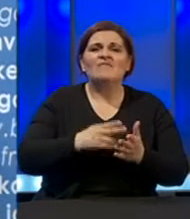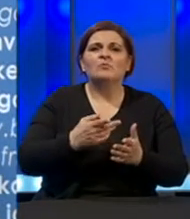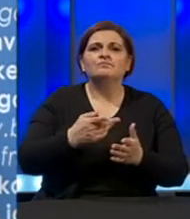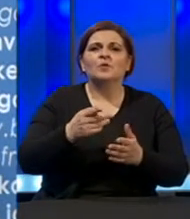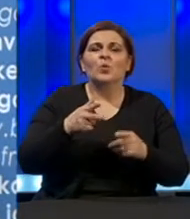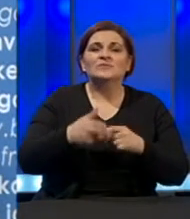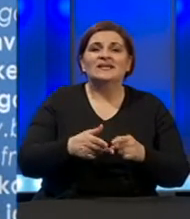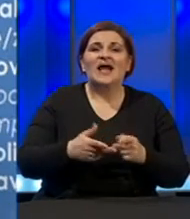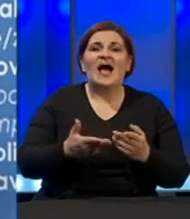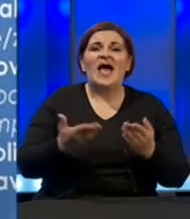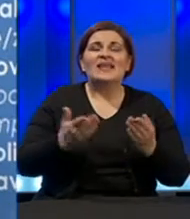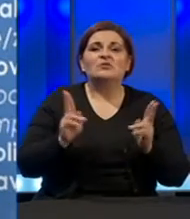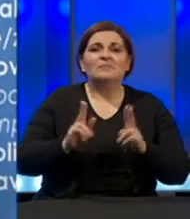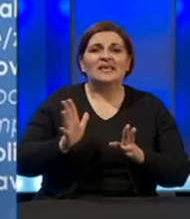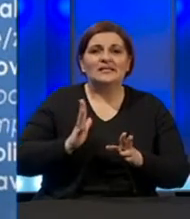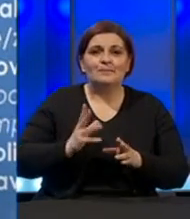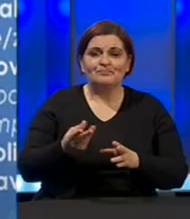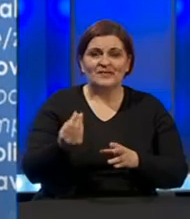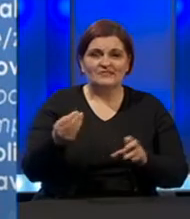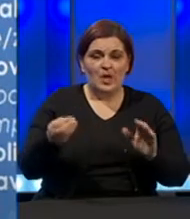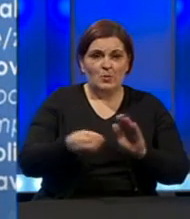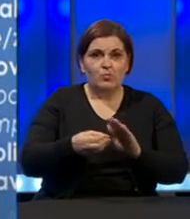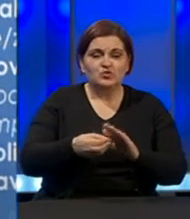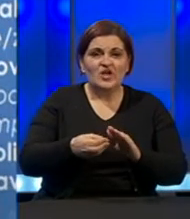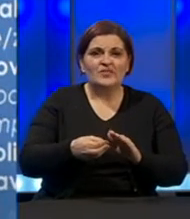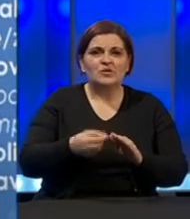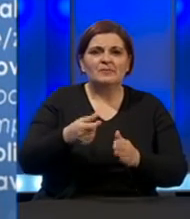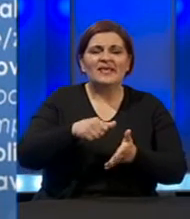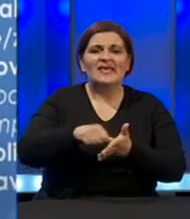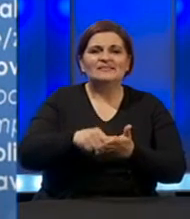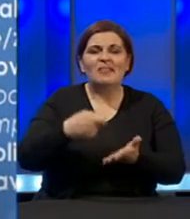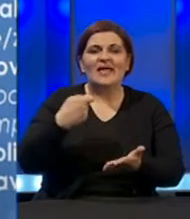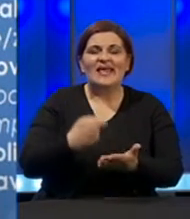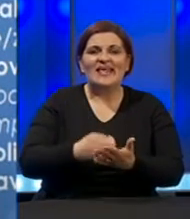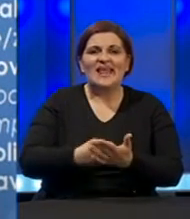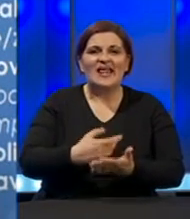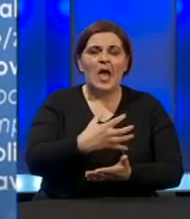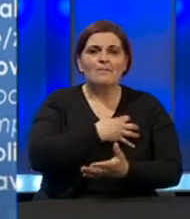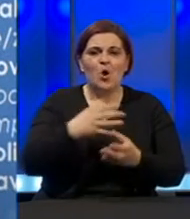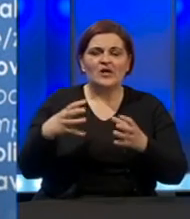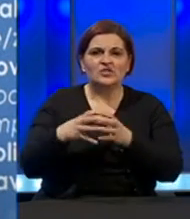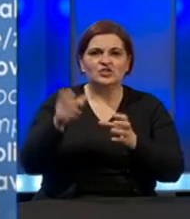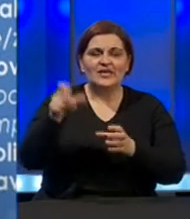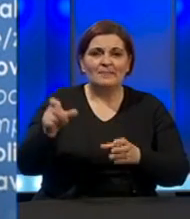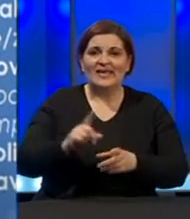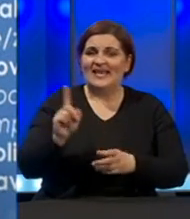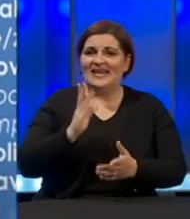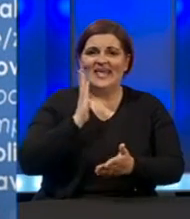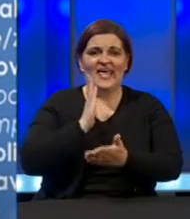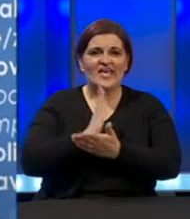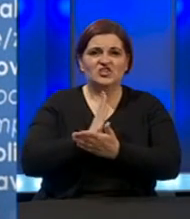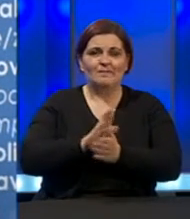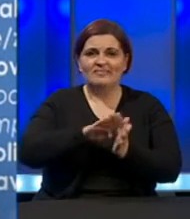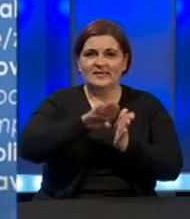slučivo u ismanjenja rizika. Sredstvo u budžetu sa pozicije isplate naknade boračkim kategorijama neće biti